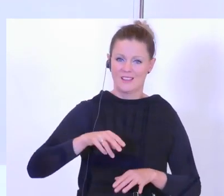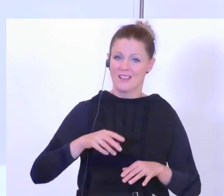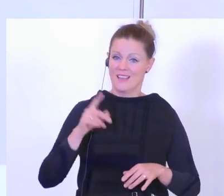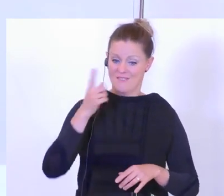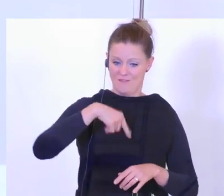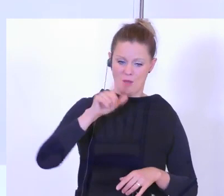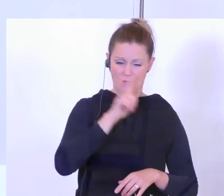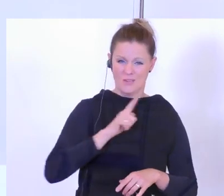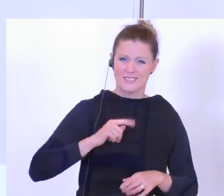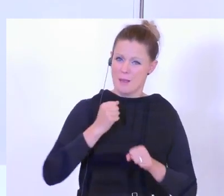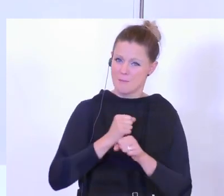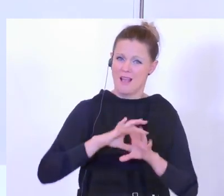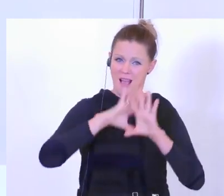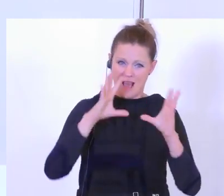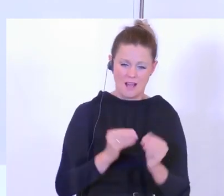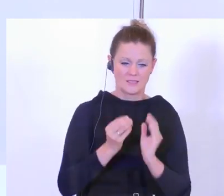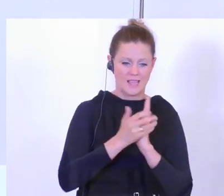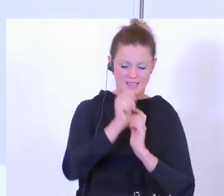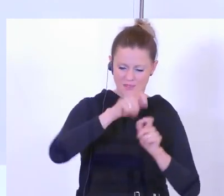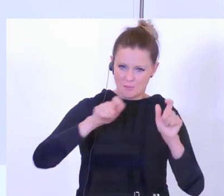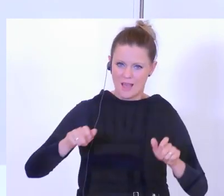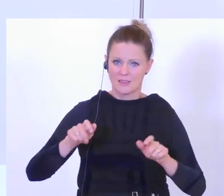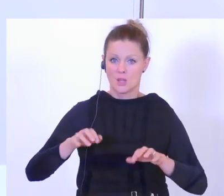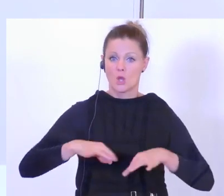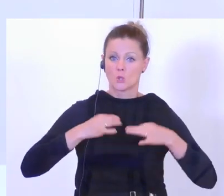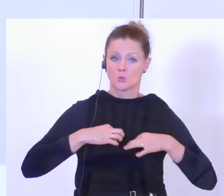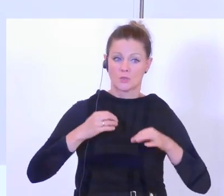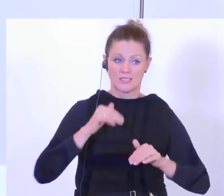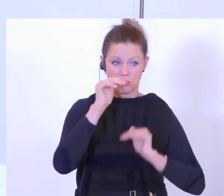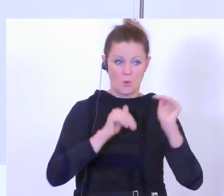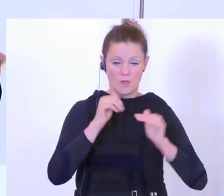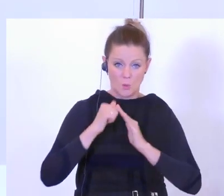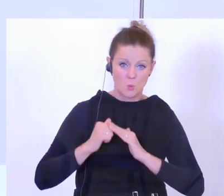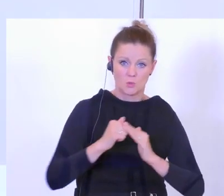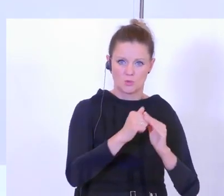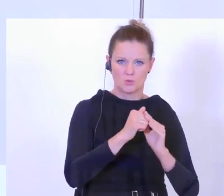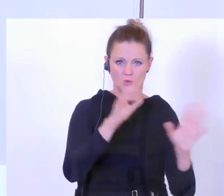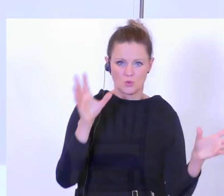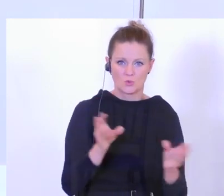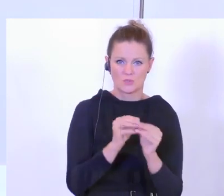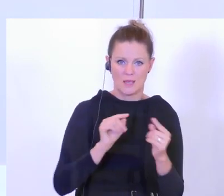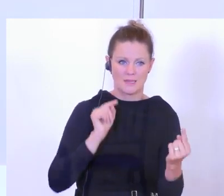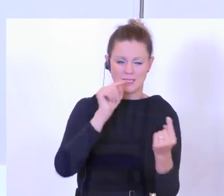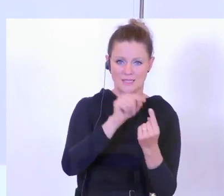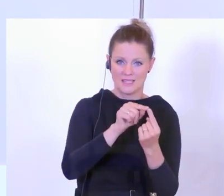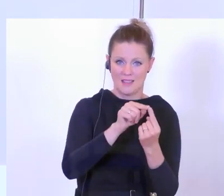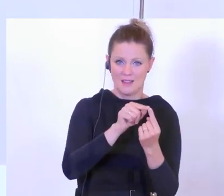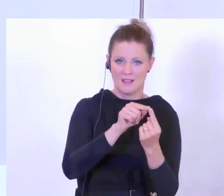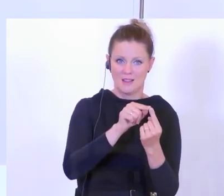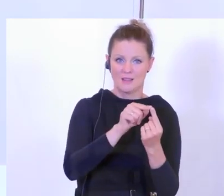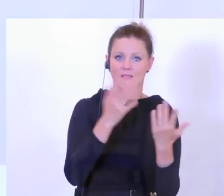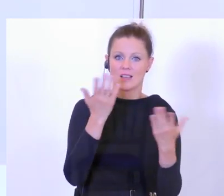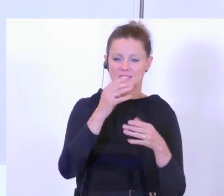polizeilicher Seite tun, mit Expertinnen und Experten die Gesundheitsbehörden zu unterstützen, damit wir das gemeinsame Ziel, das wir alle haben, nämlich